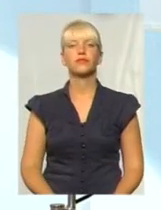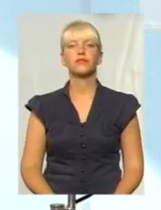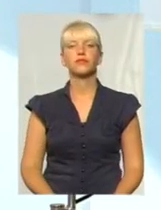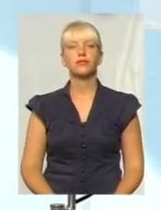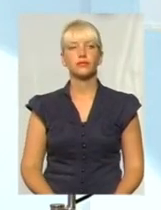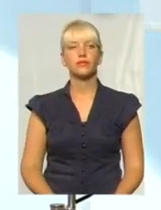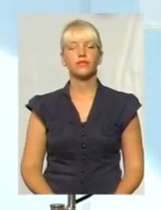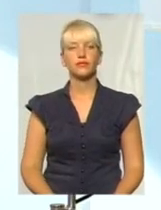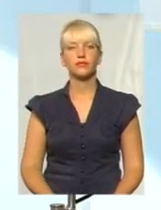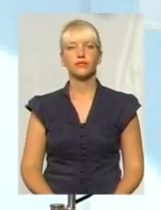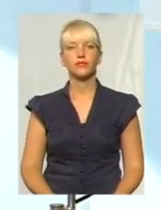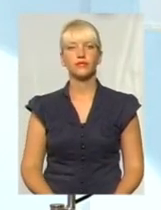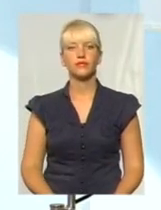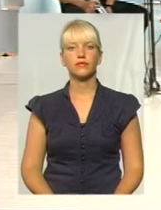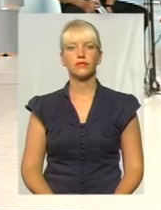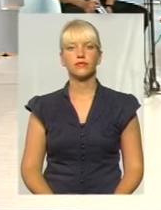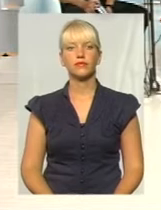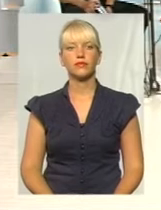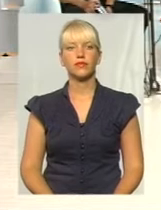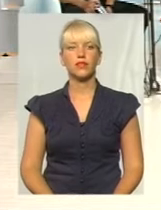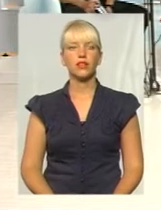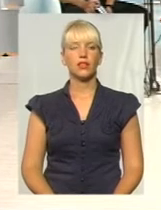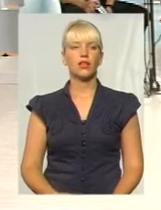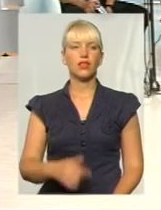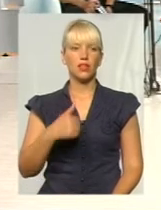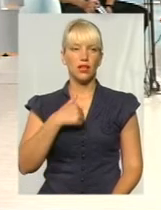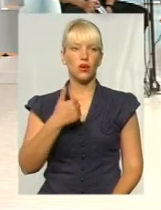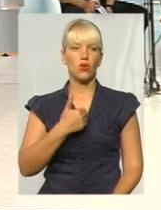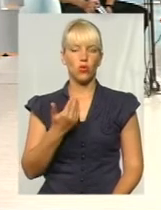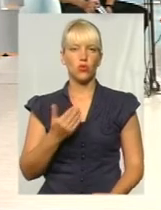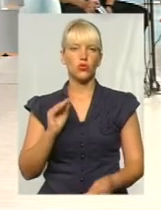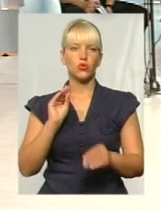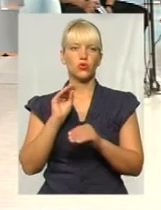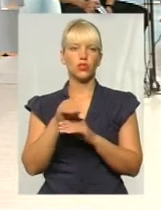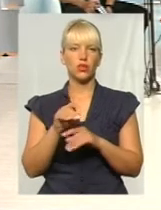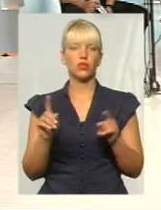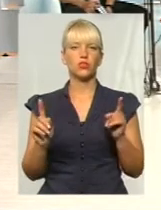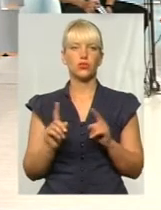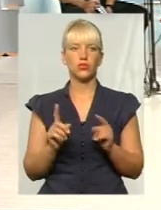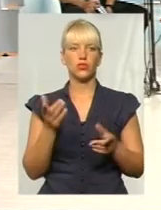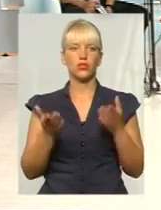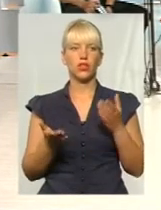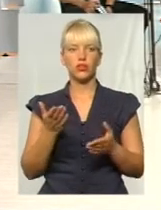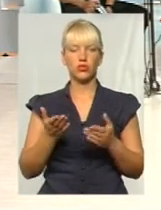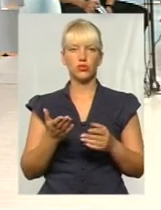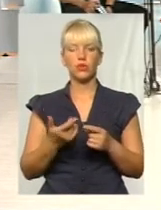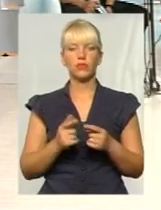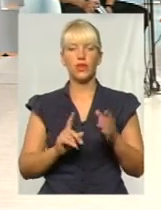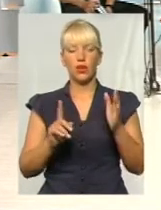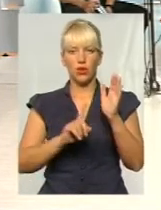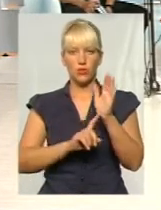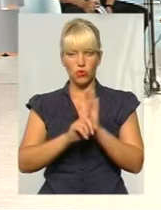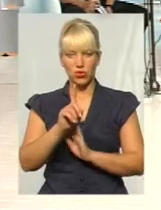Ну, якось так. Дякую. Я від себе хочу додати, що якщо почати з самого низу,